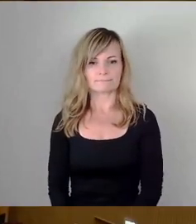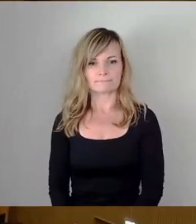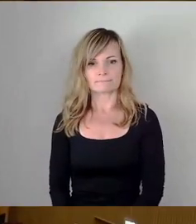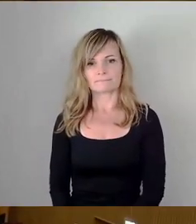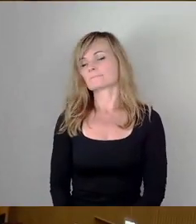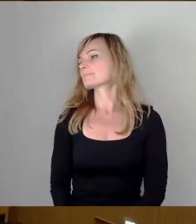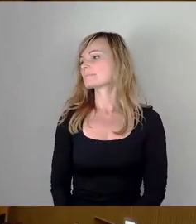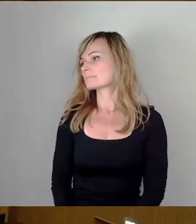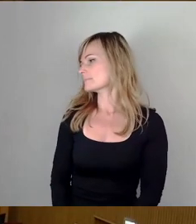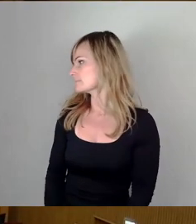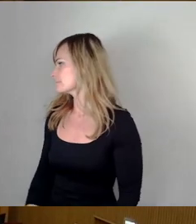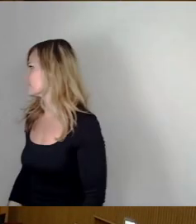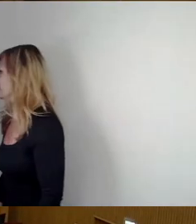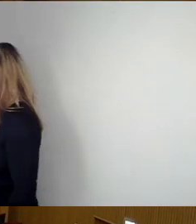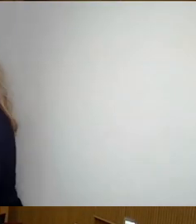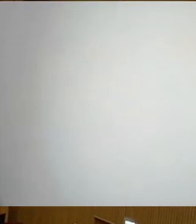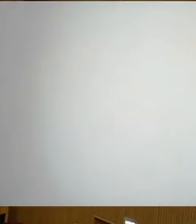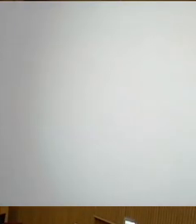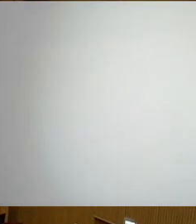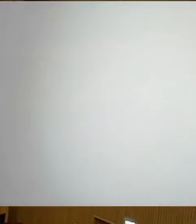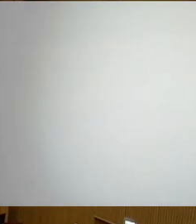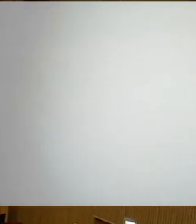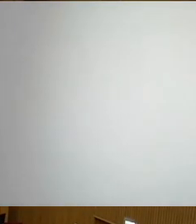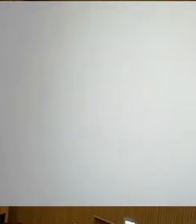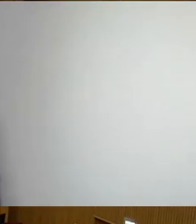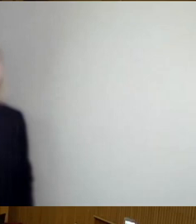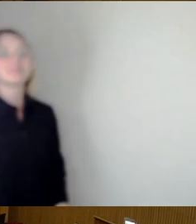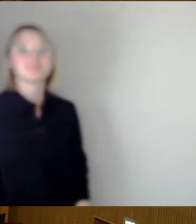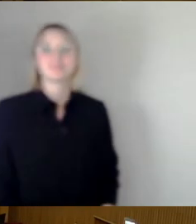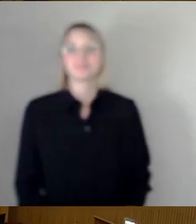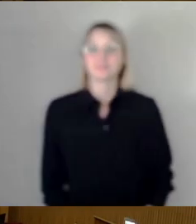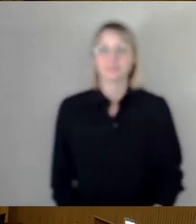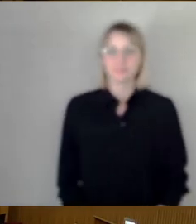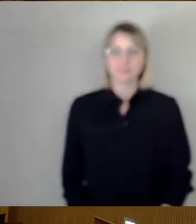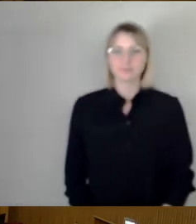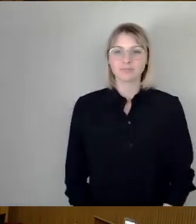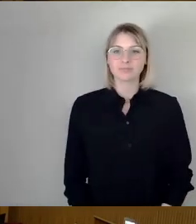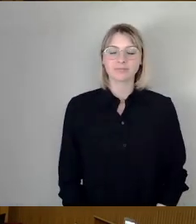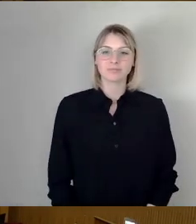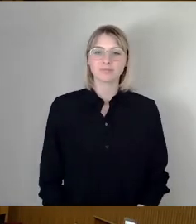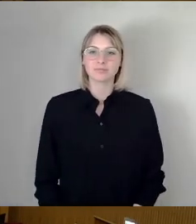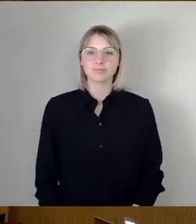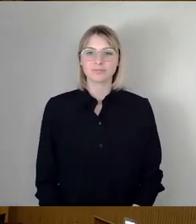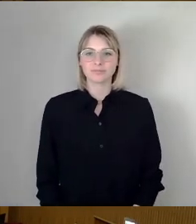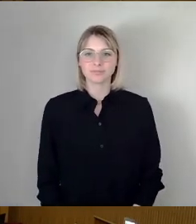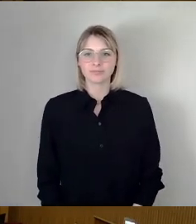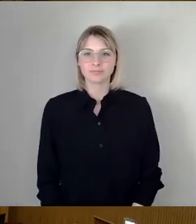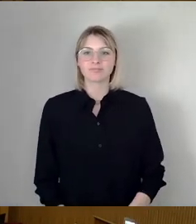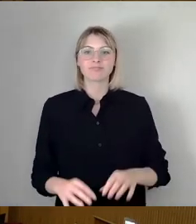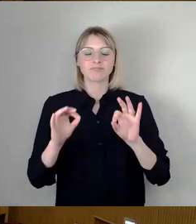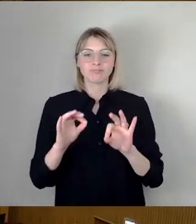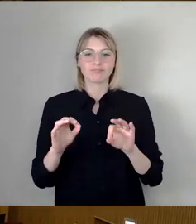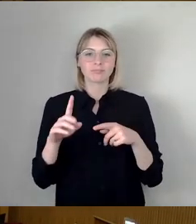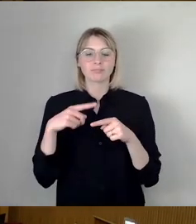Okay. Dann würden wir weitermachen in der zweiten Runde mit Michael